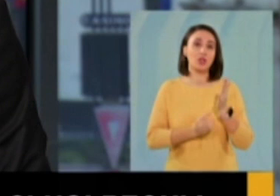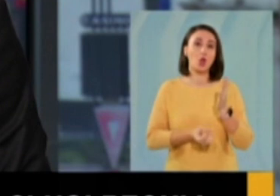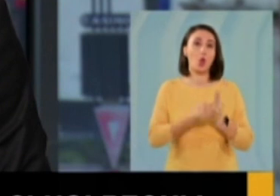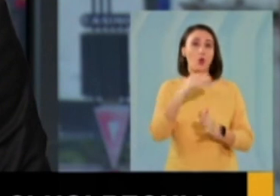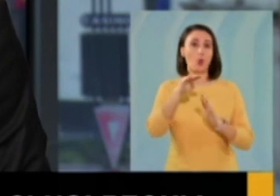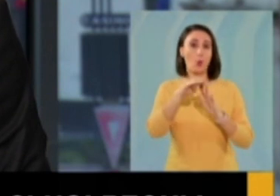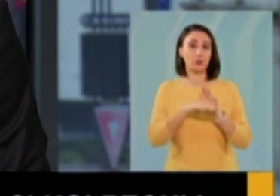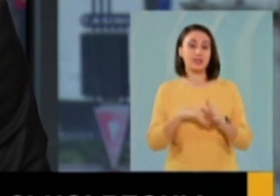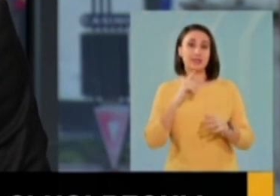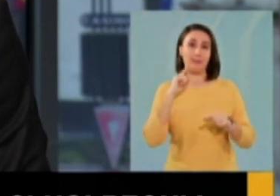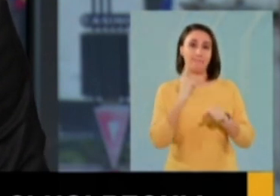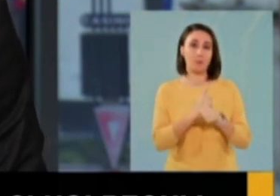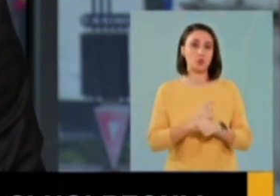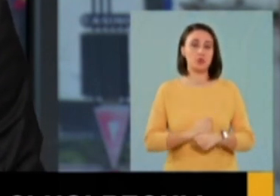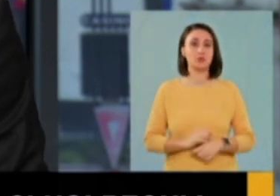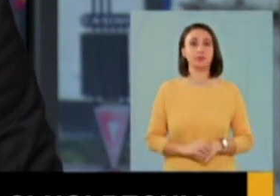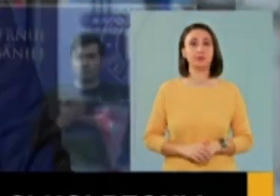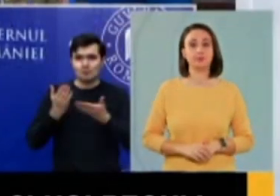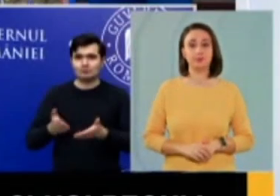condiții impuse în acest sens.